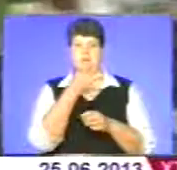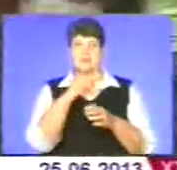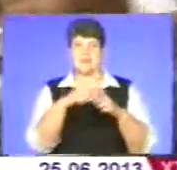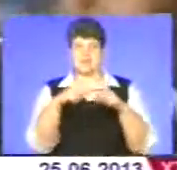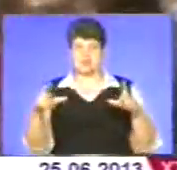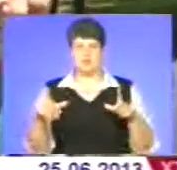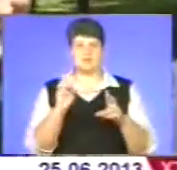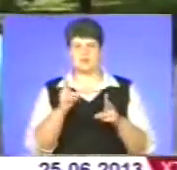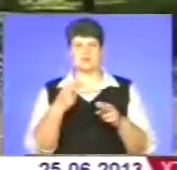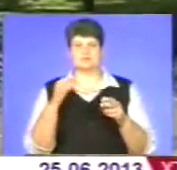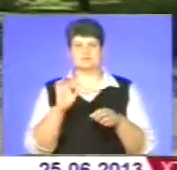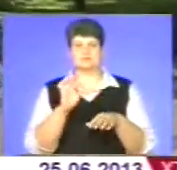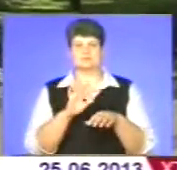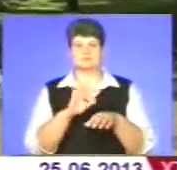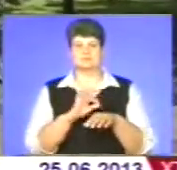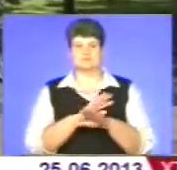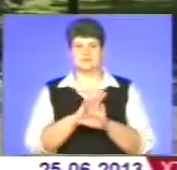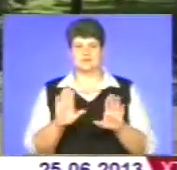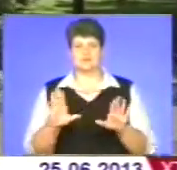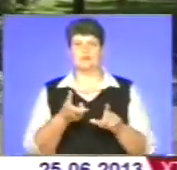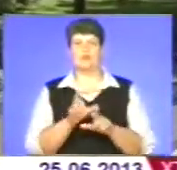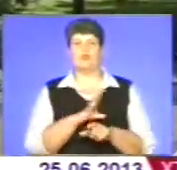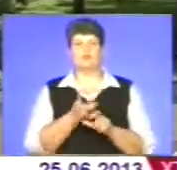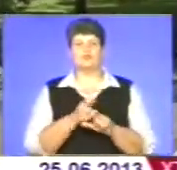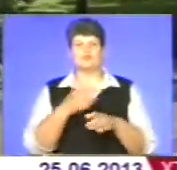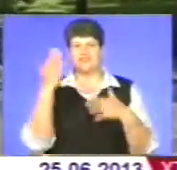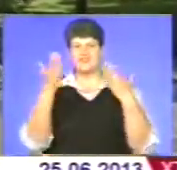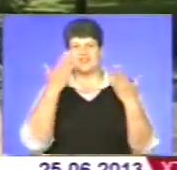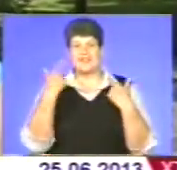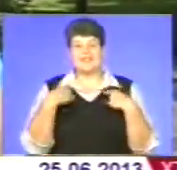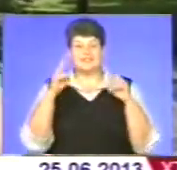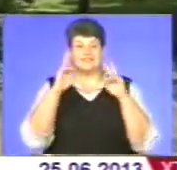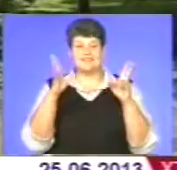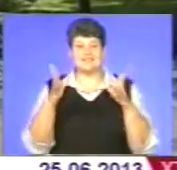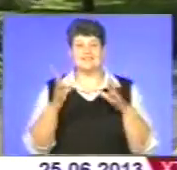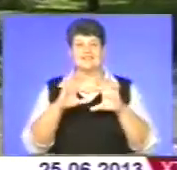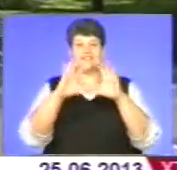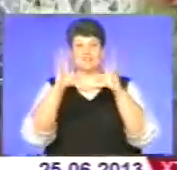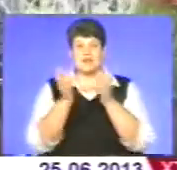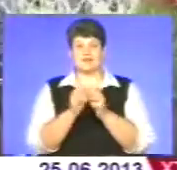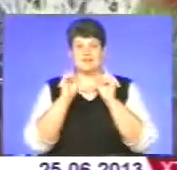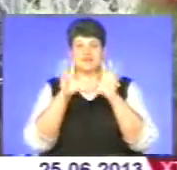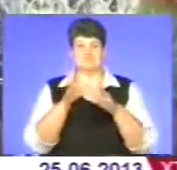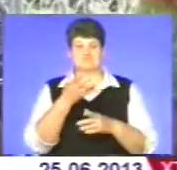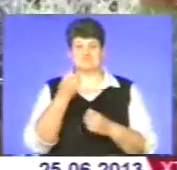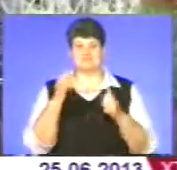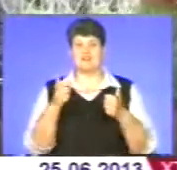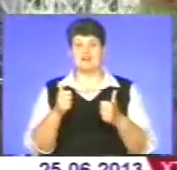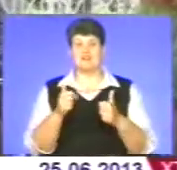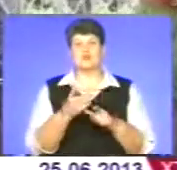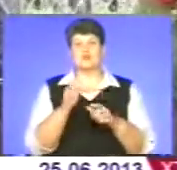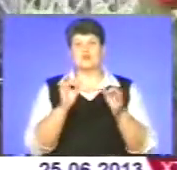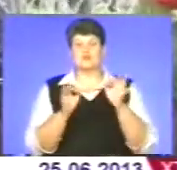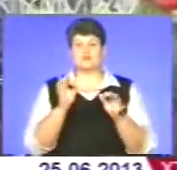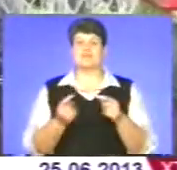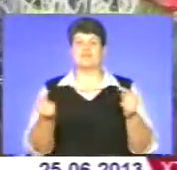не постраждав. Було дуже весело, так першо набігається і не очікуємо, накидують шарики, дуже класний. Судді визначають